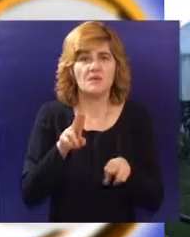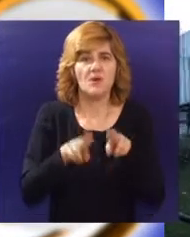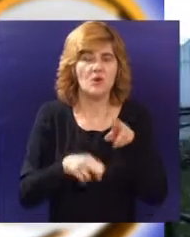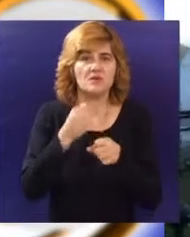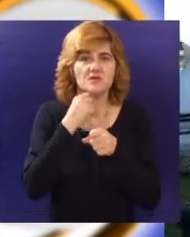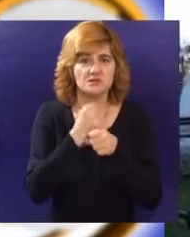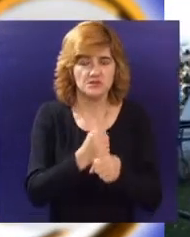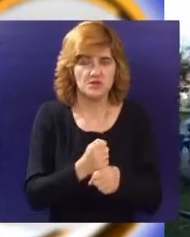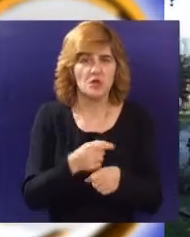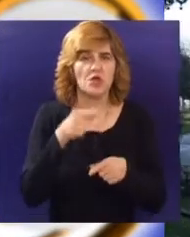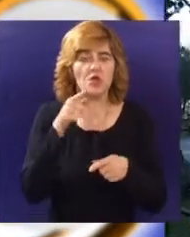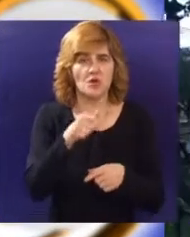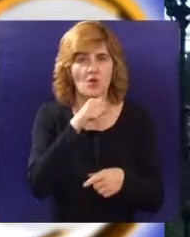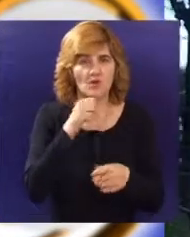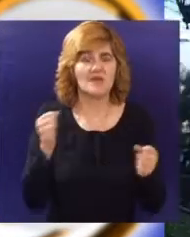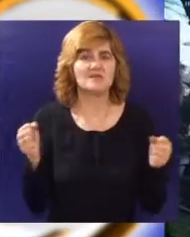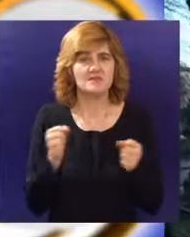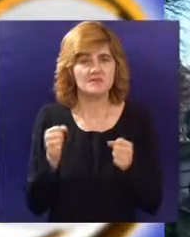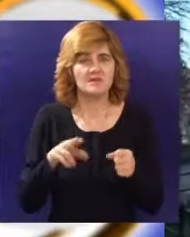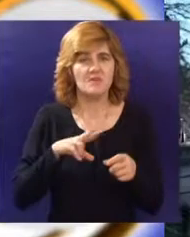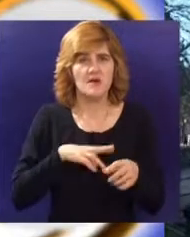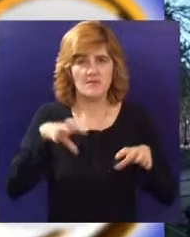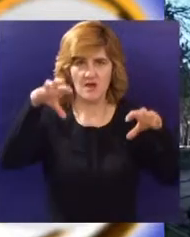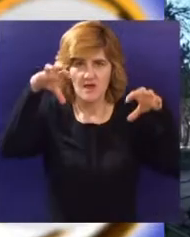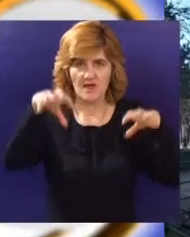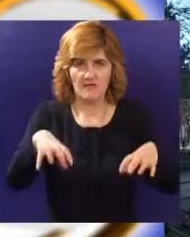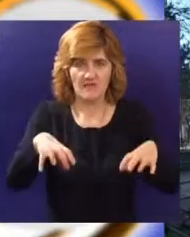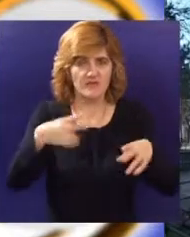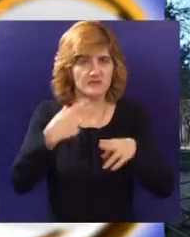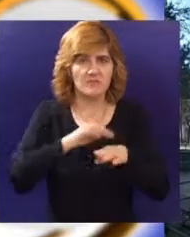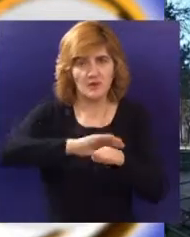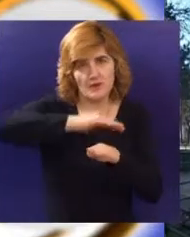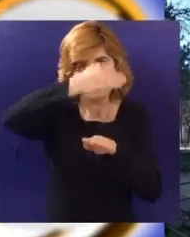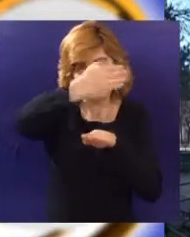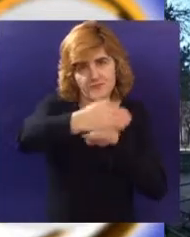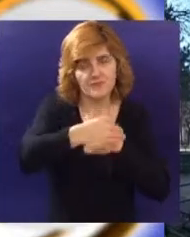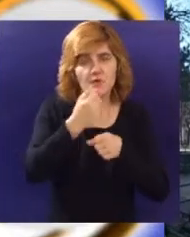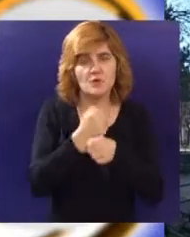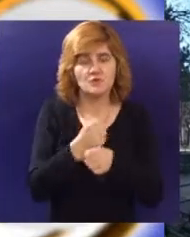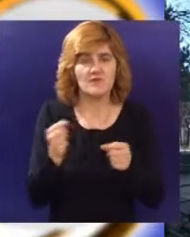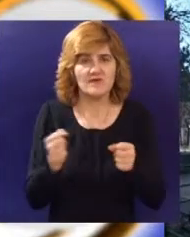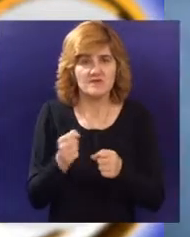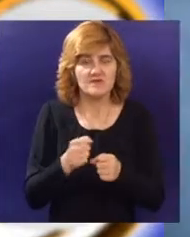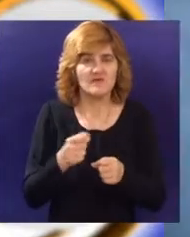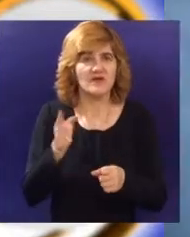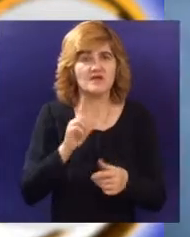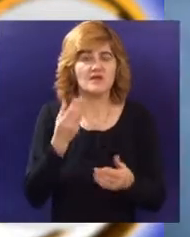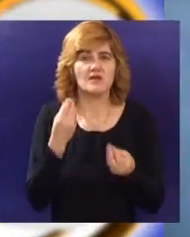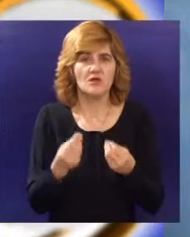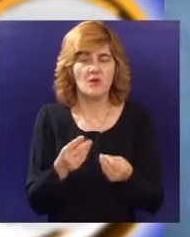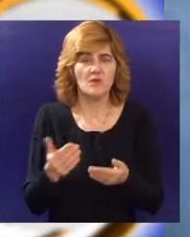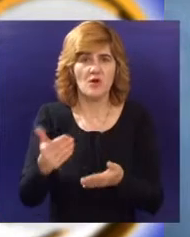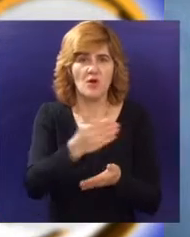A to u ovom momentu znači da bi zimej imali dva plastenika oko gradske kuće, jer niti jedna ideja koja su iznošene u javnosti, a tiču se